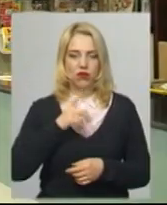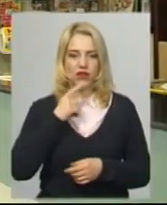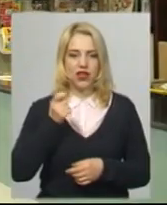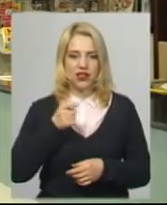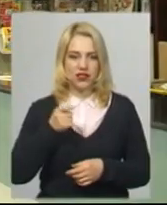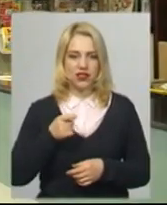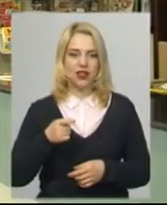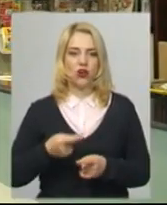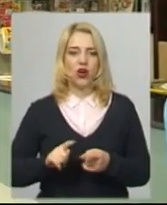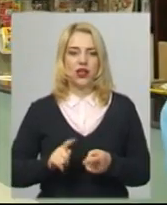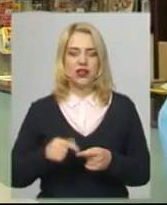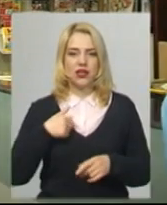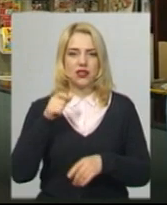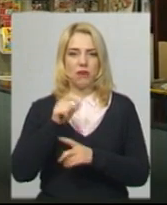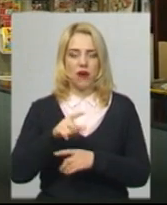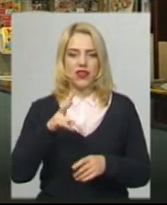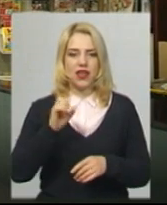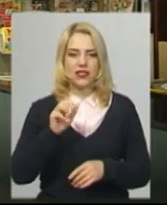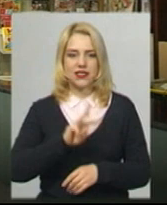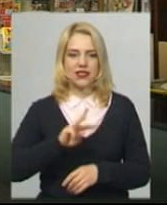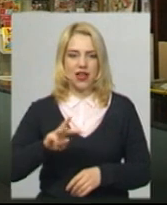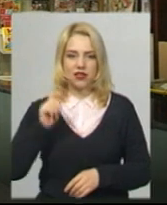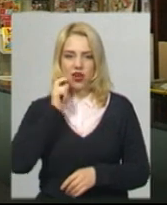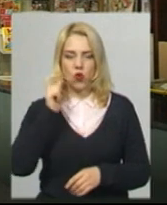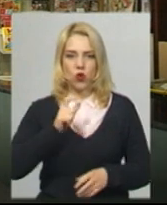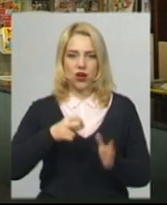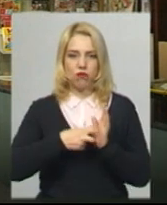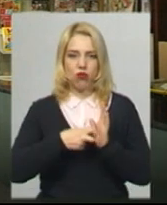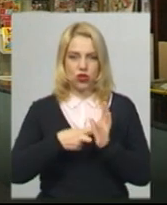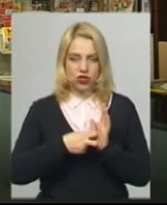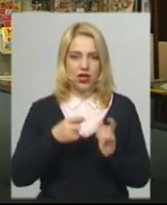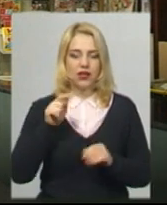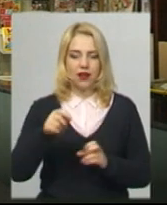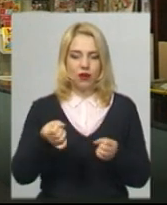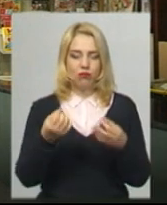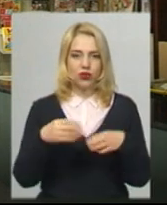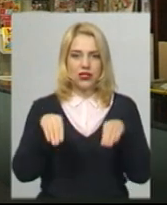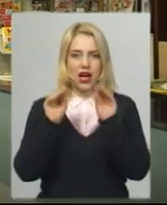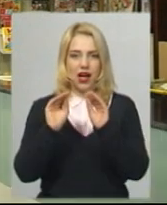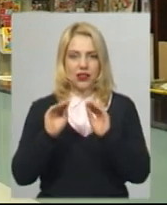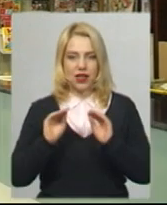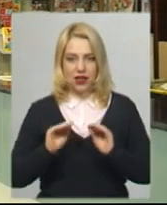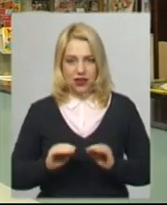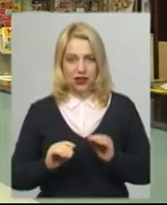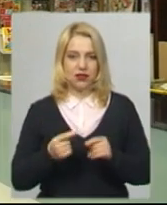через сайт. Замовляв я на сайті Укрпошти. Там проста анкета. Заповнив пару